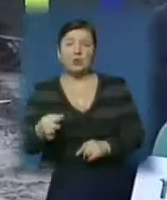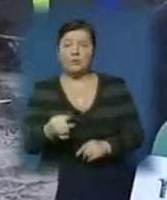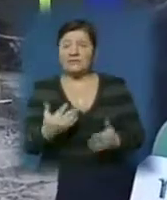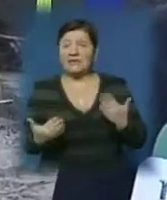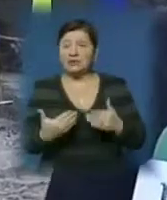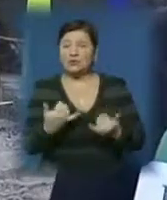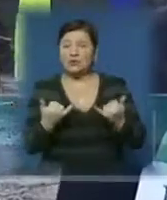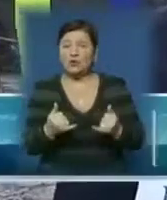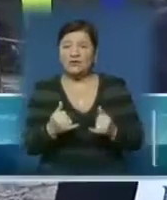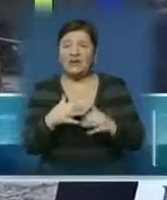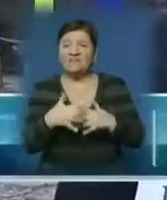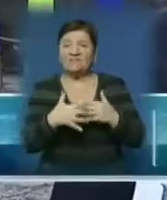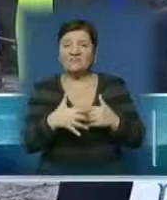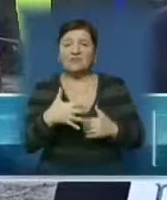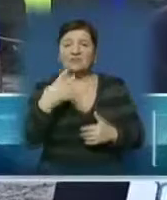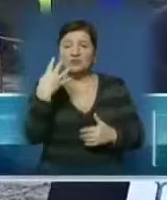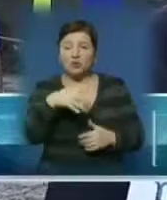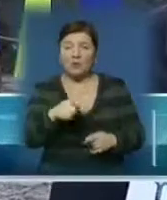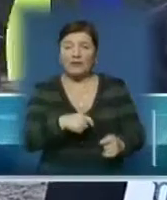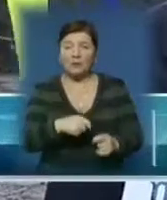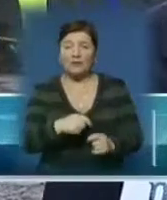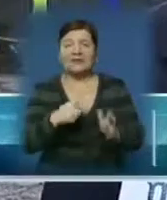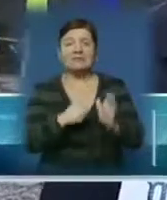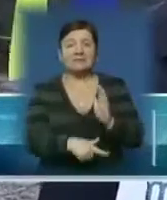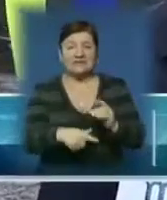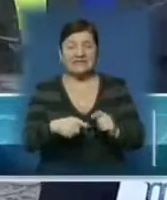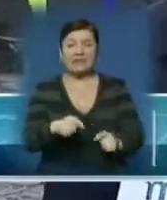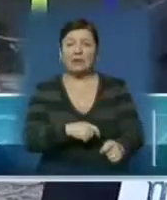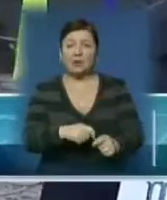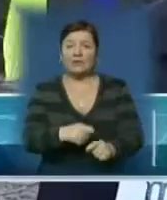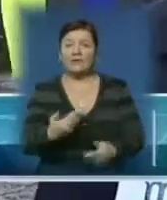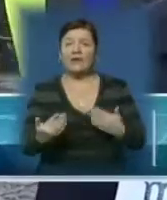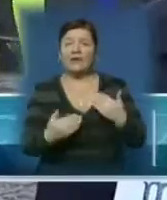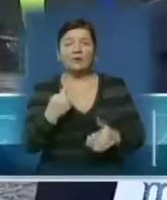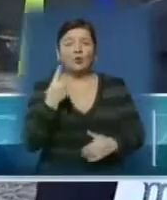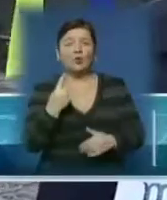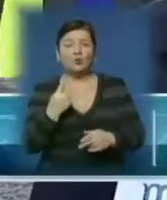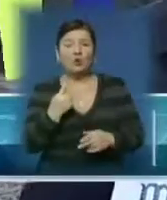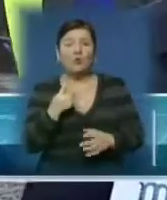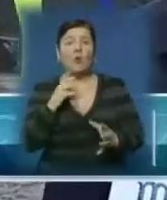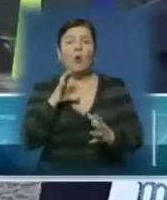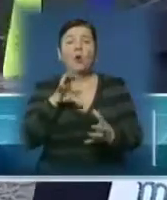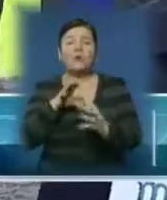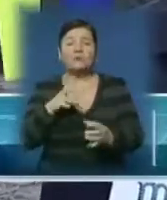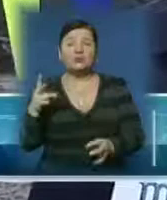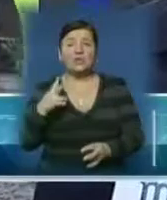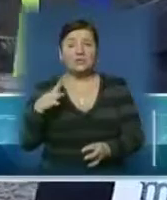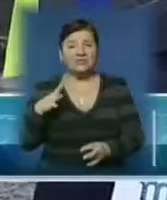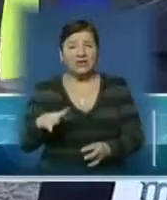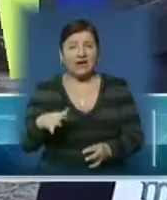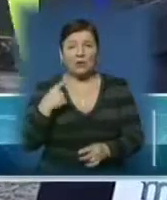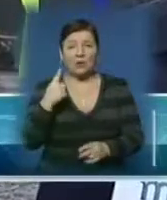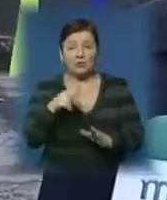швидкість тунелів в середньому 40 кілометрів, тут буде в тунелі 70 кілометрів. Якщо одному поїзду треба чекати, поки другий проїде цей